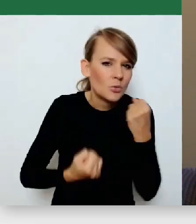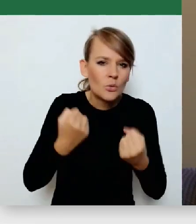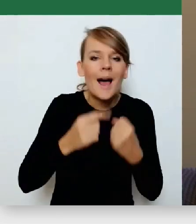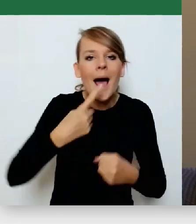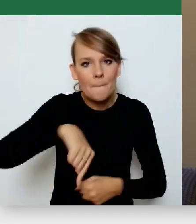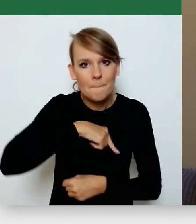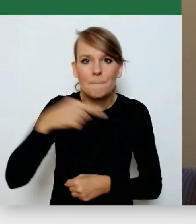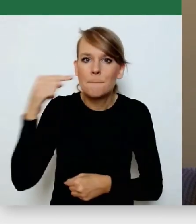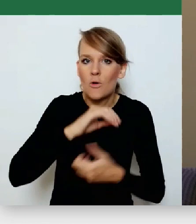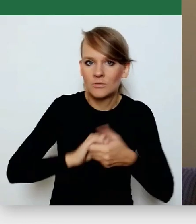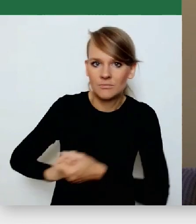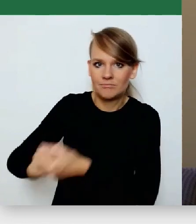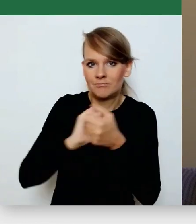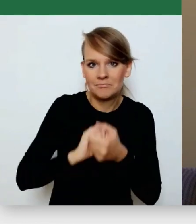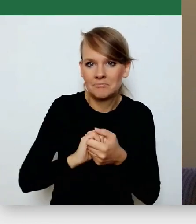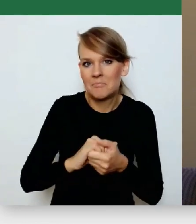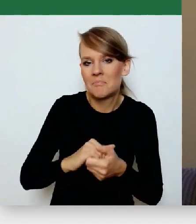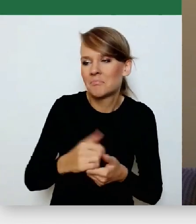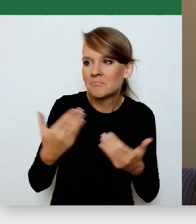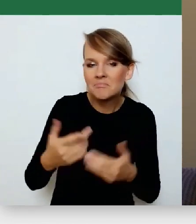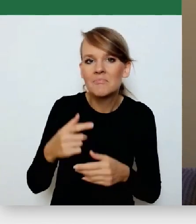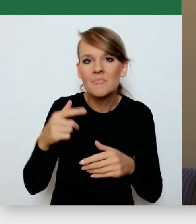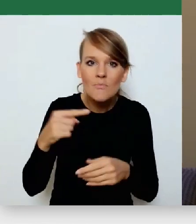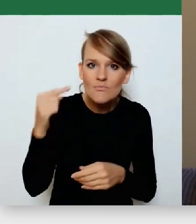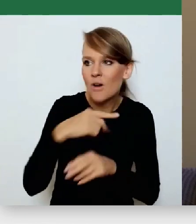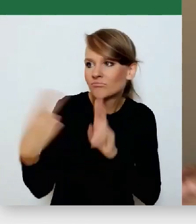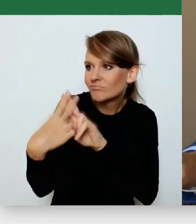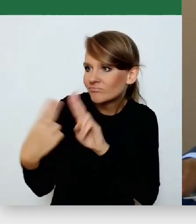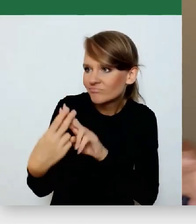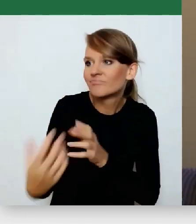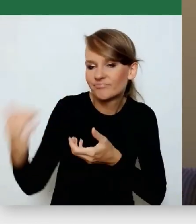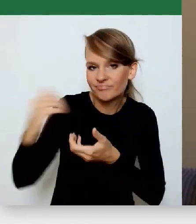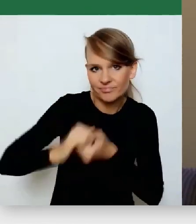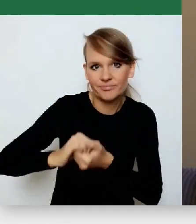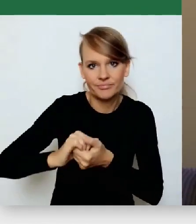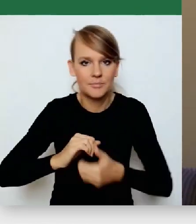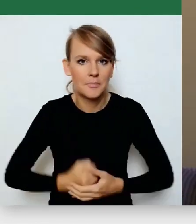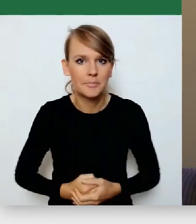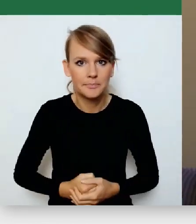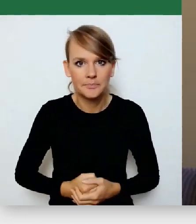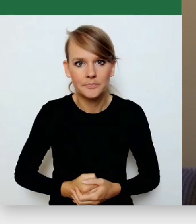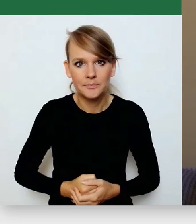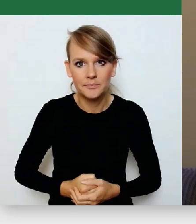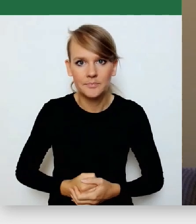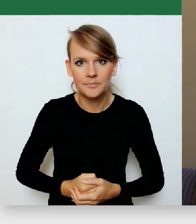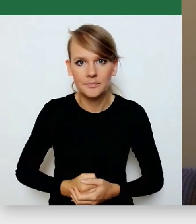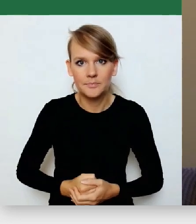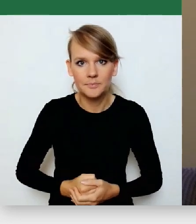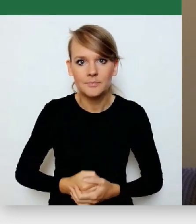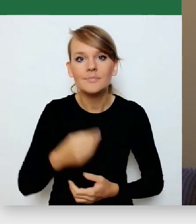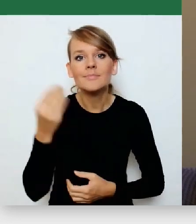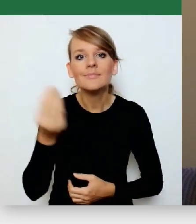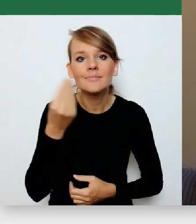którzy kiedyś nie byli do końca naszymi sojusznikami. Natomiast jeszcze kończąc do tego, co tutaj pan Edwin